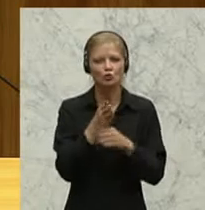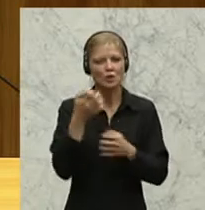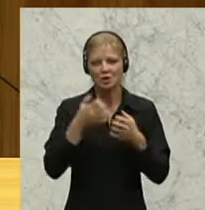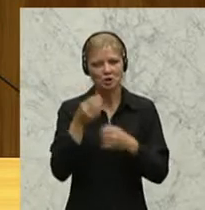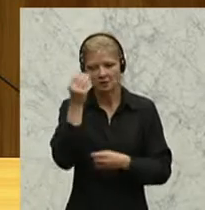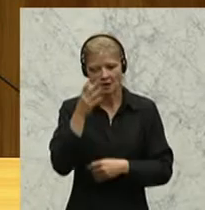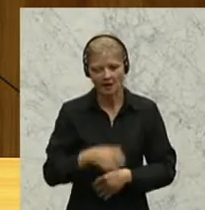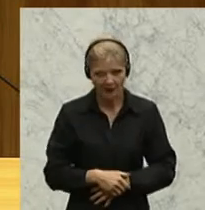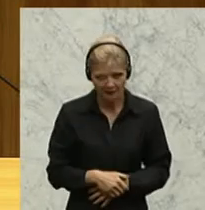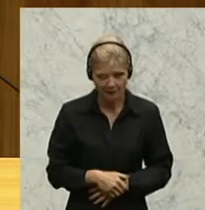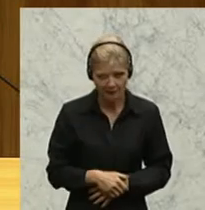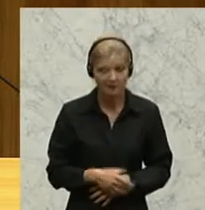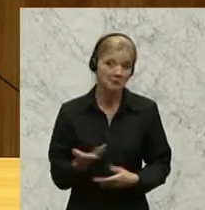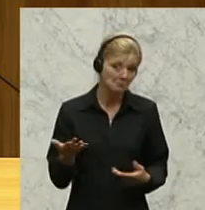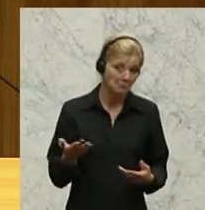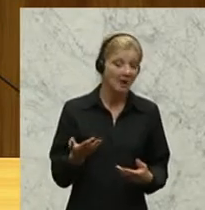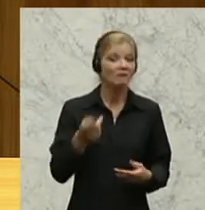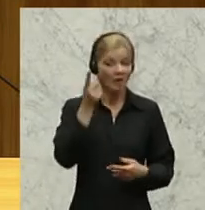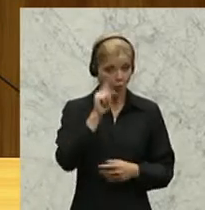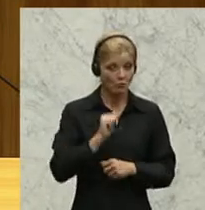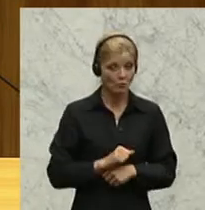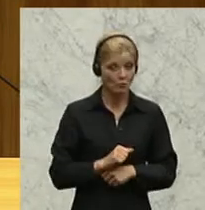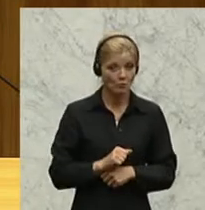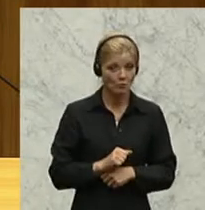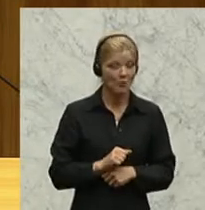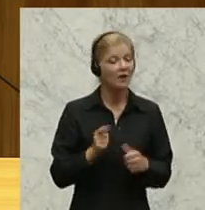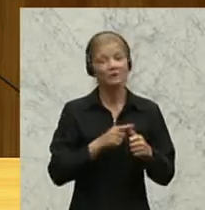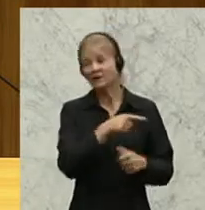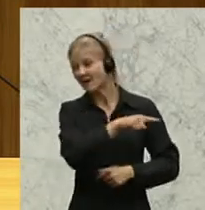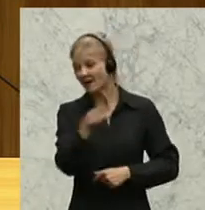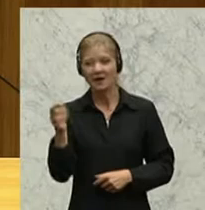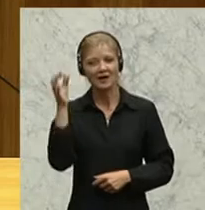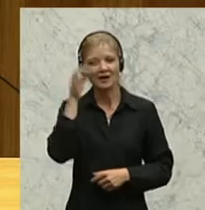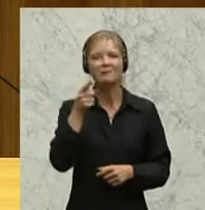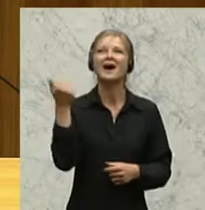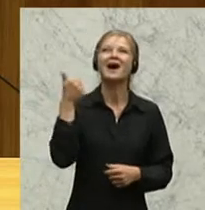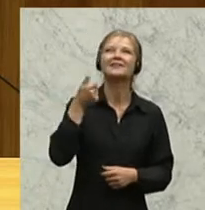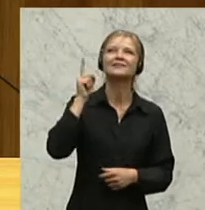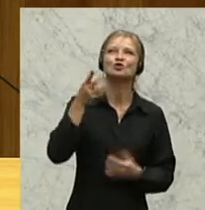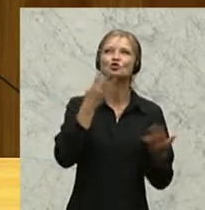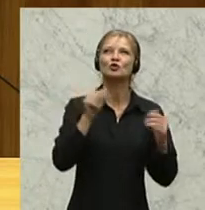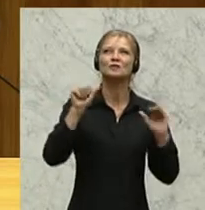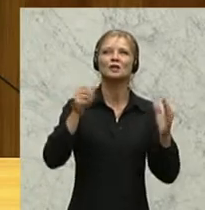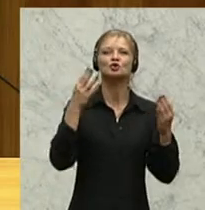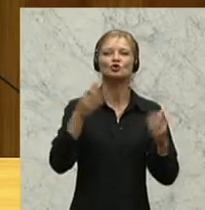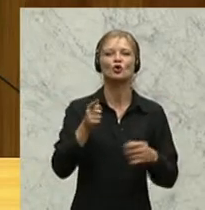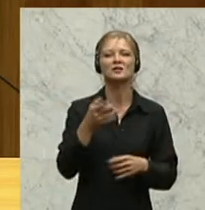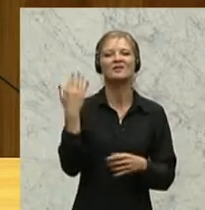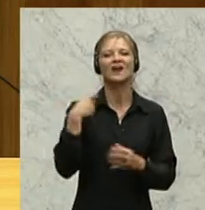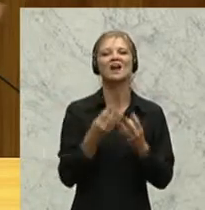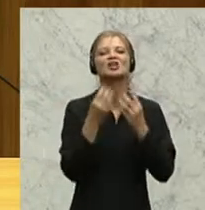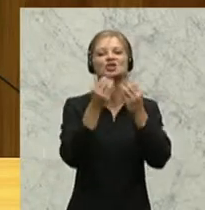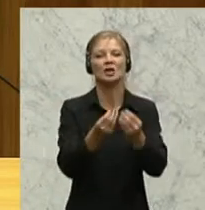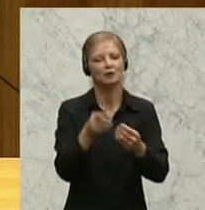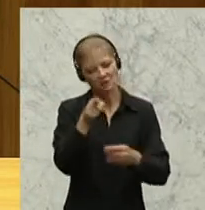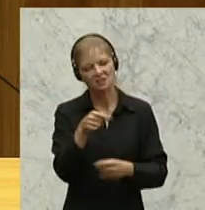1996 ein Geschenk war, ist einfach falsch. Und Frau Bundesminister, Sie wissen, was in Osttirol los